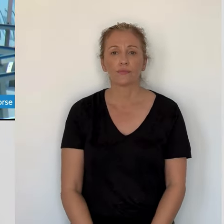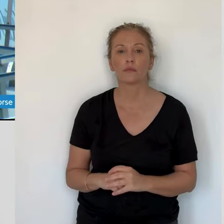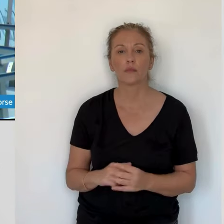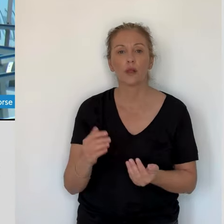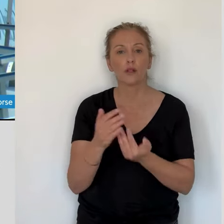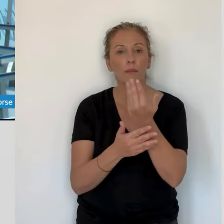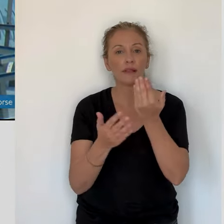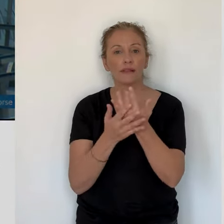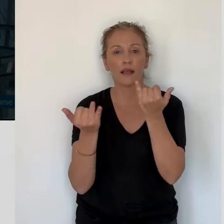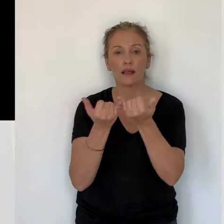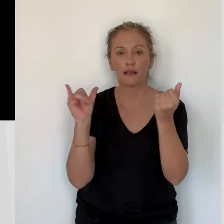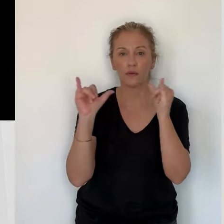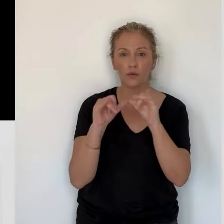charge du contrôle des passagers.